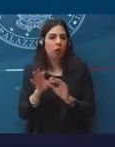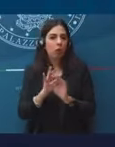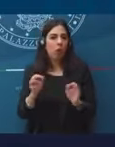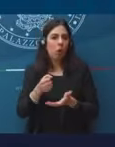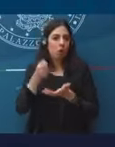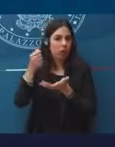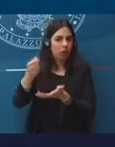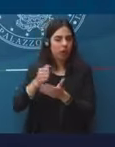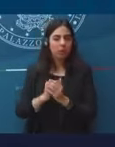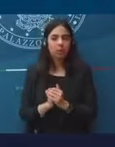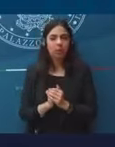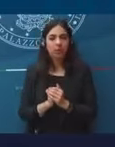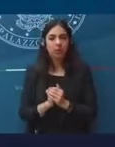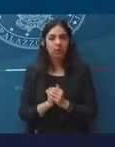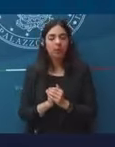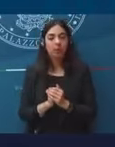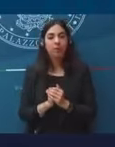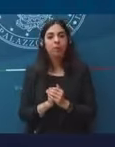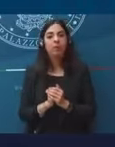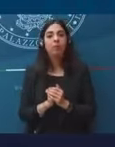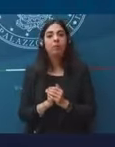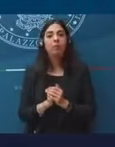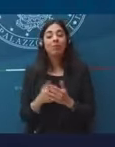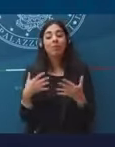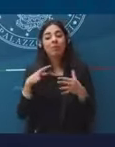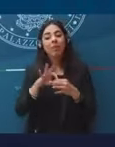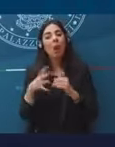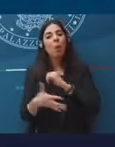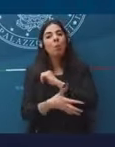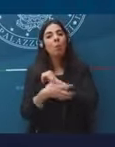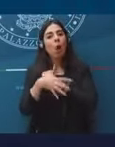È importante l'intervento sulla povertà.